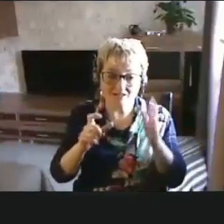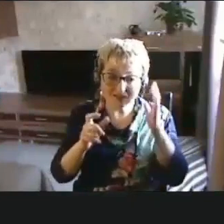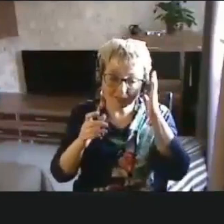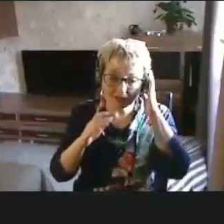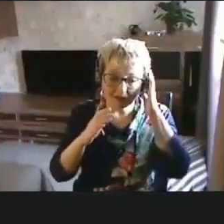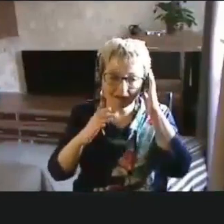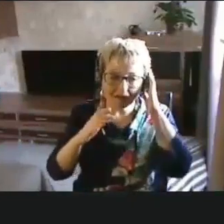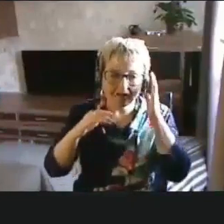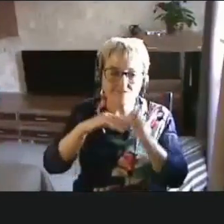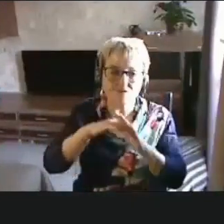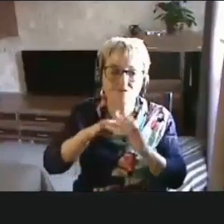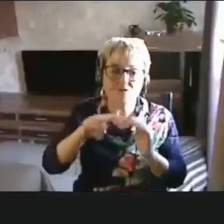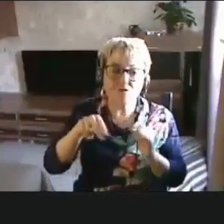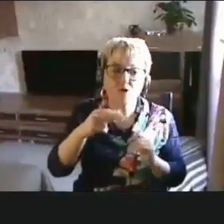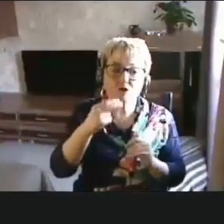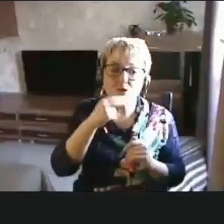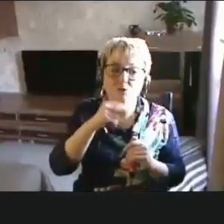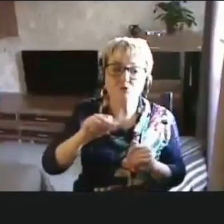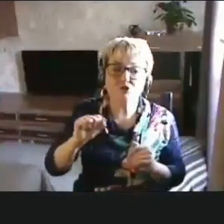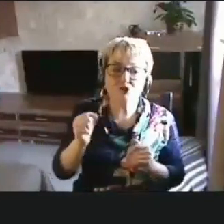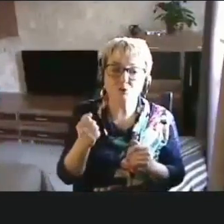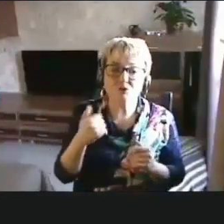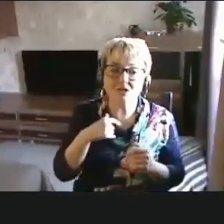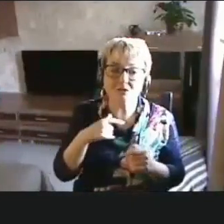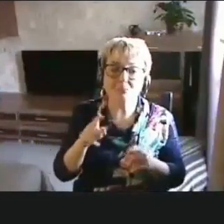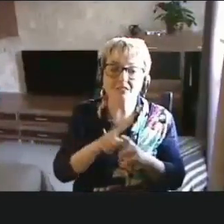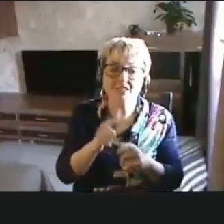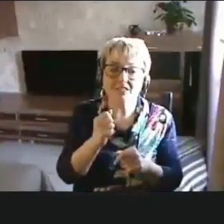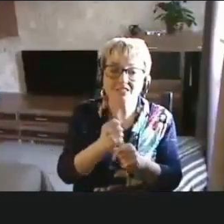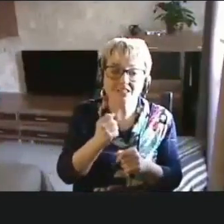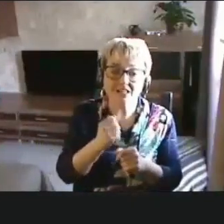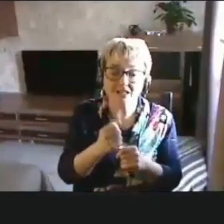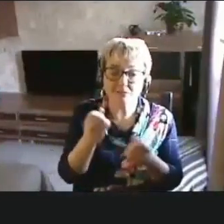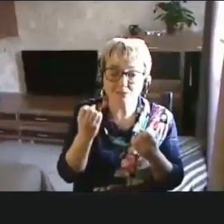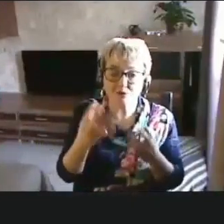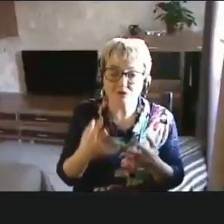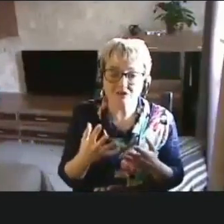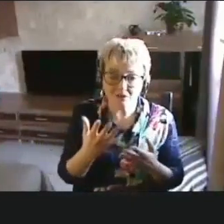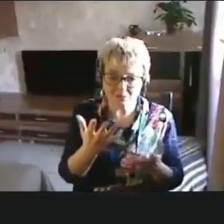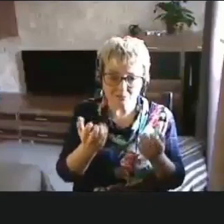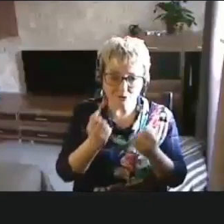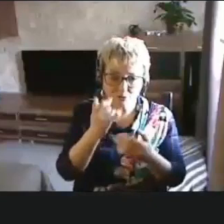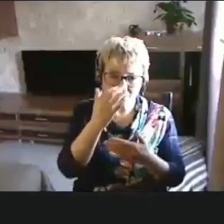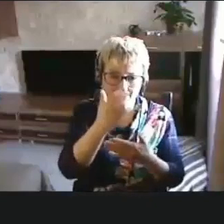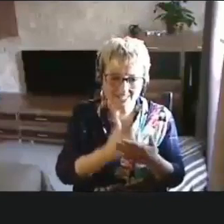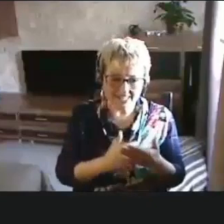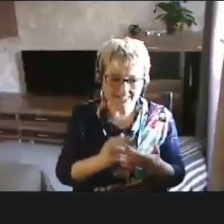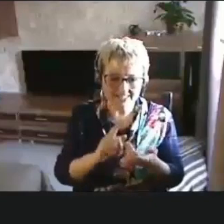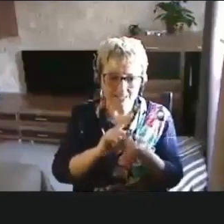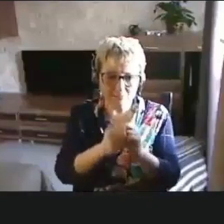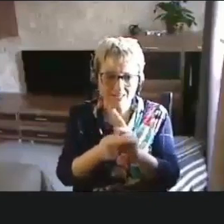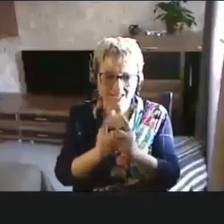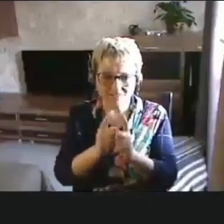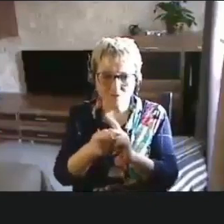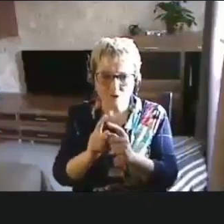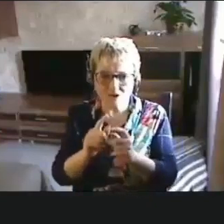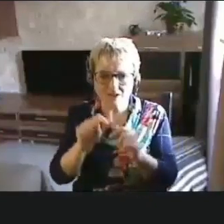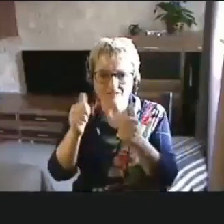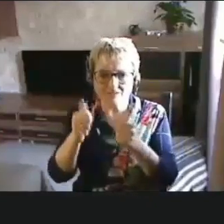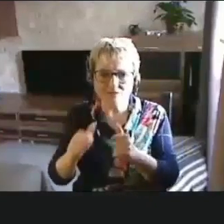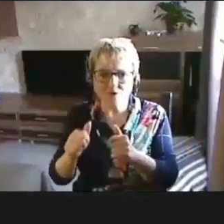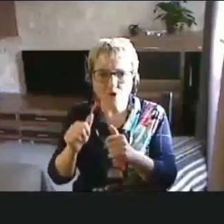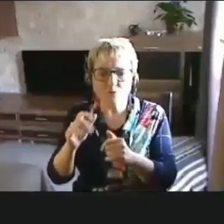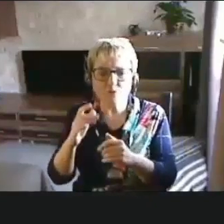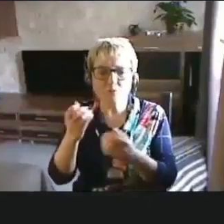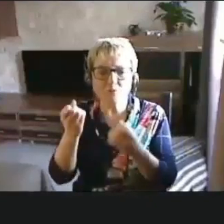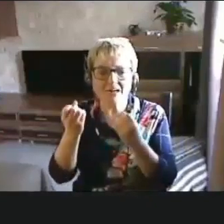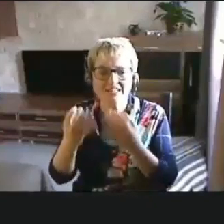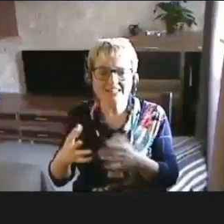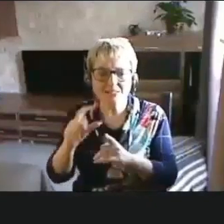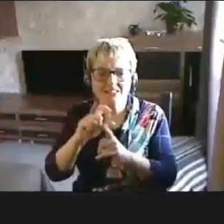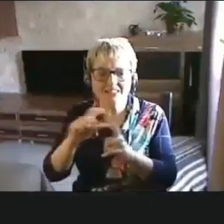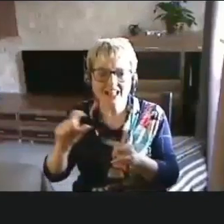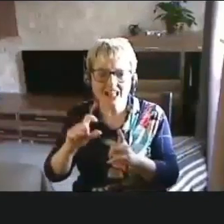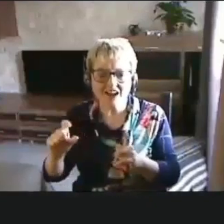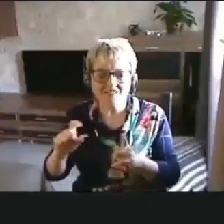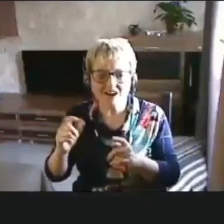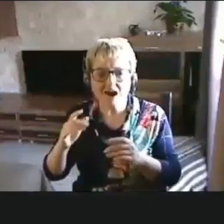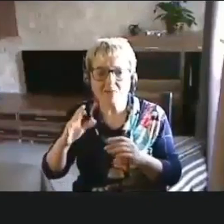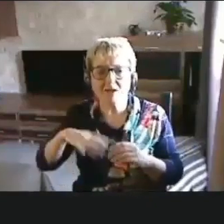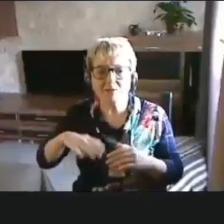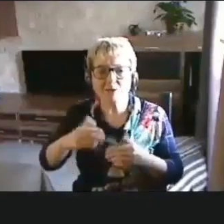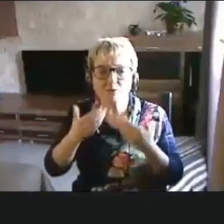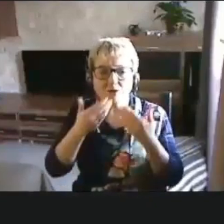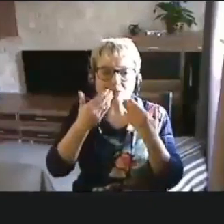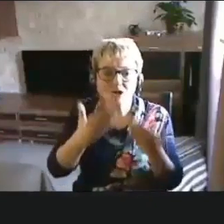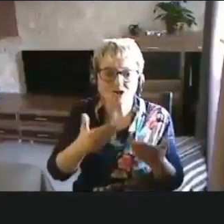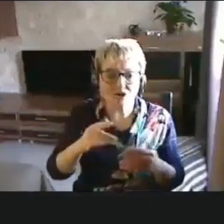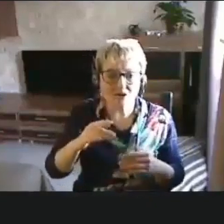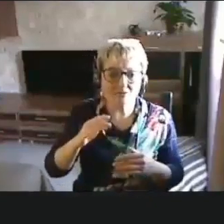полночь и друзья, мы занимаемся этим, но мы это делаем, ну, просто мы берем текст, мы его переводим в формат простыми словами и потом обращаемся к